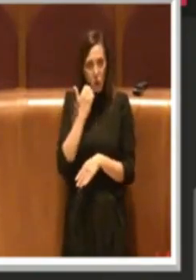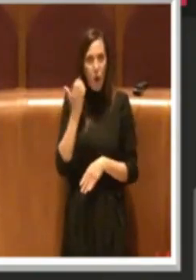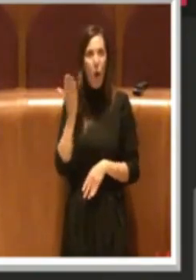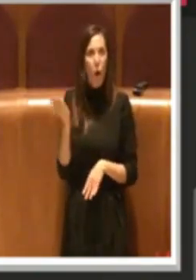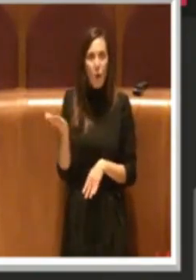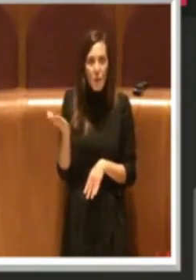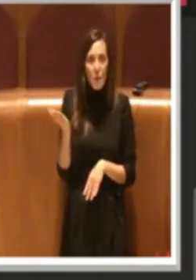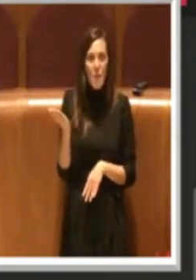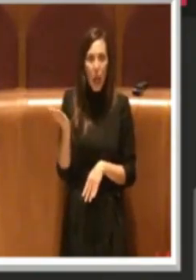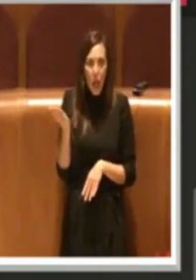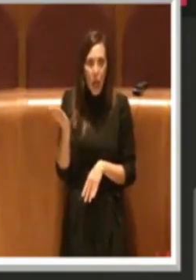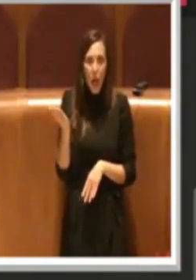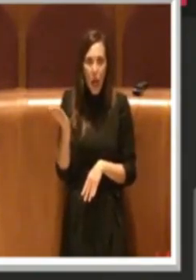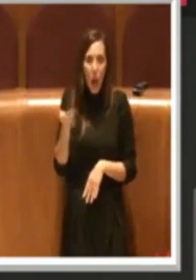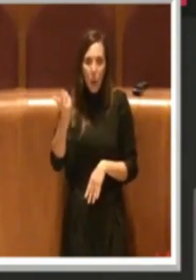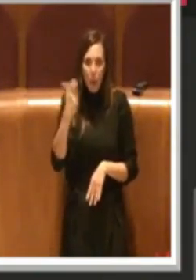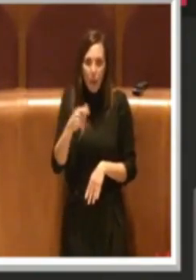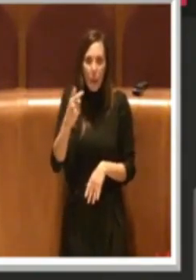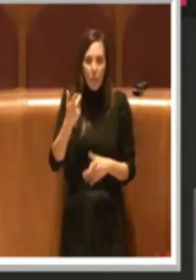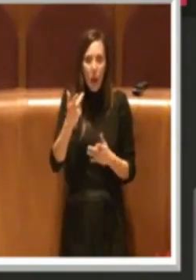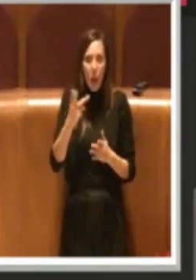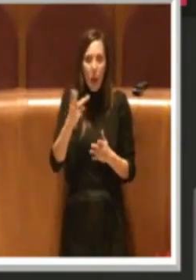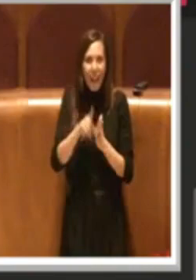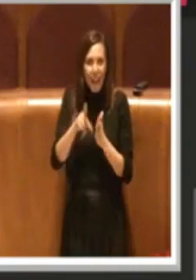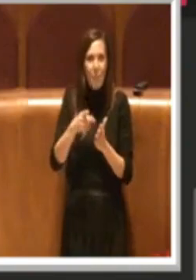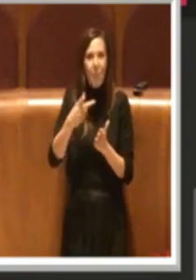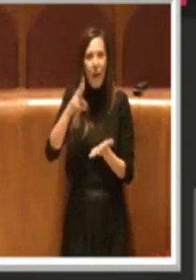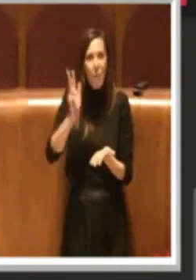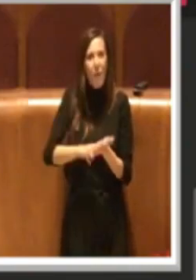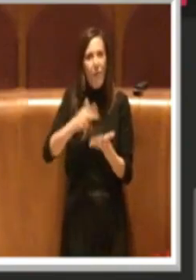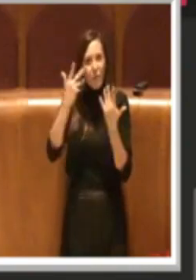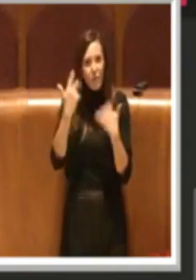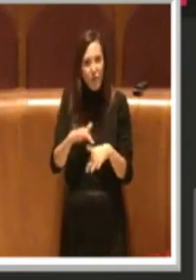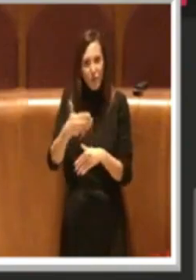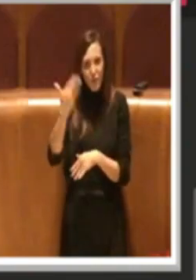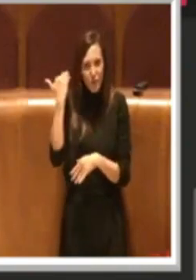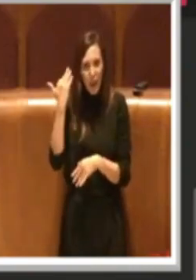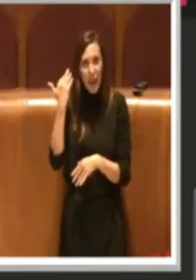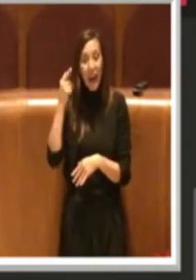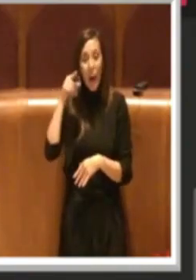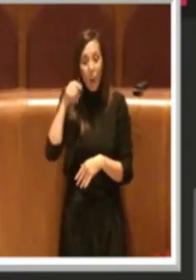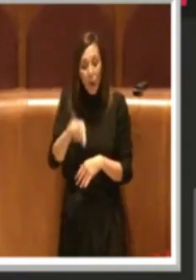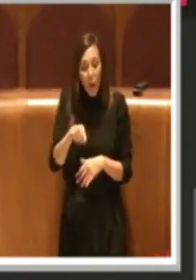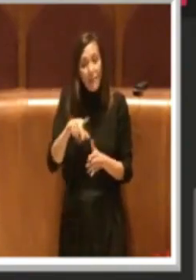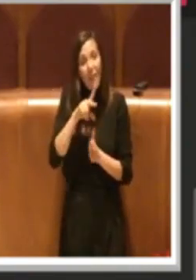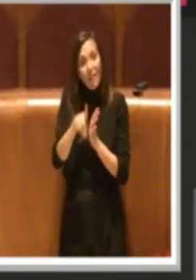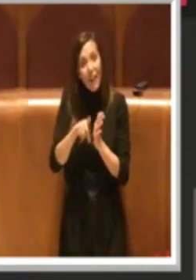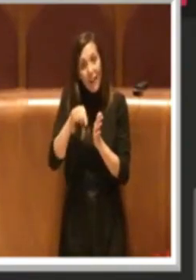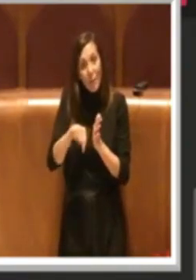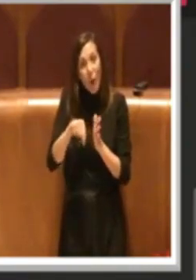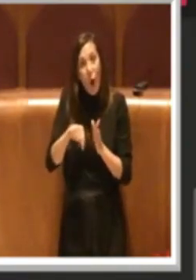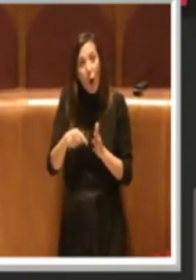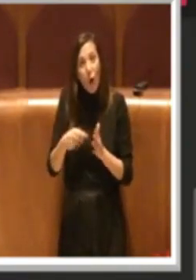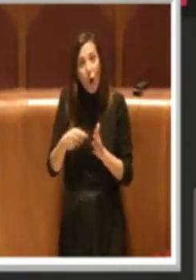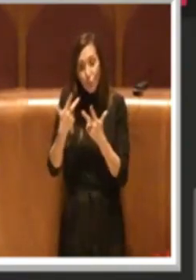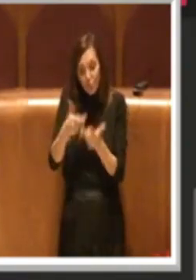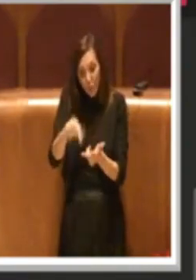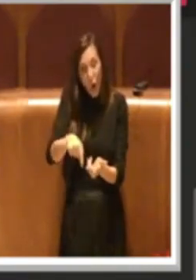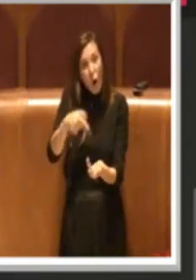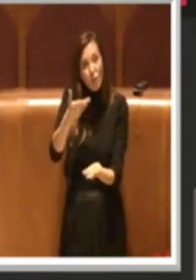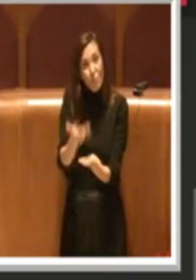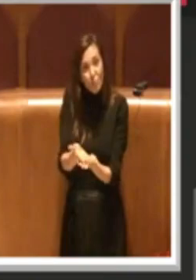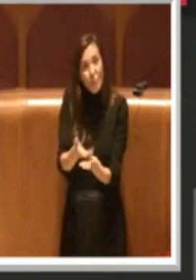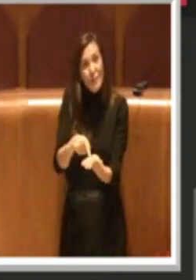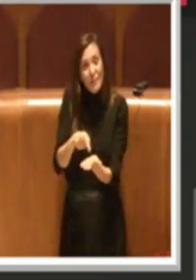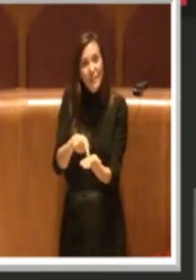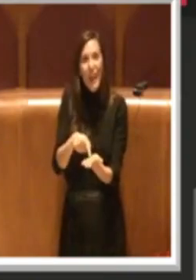quella che l'Aula ha già approvato, perché questa delibera concede meno spazi e concede meno deroghe,